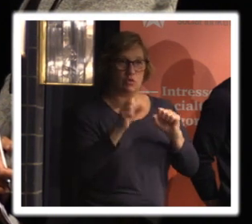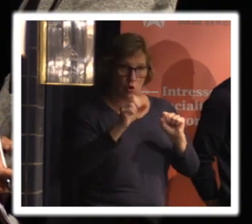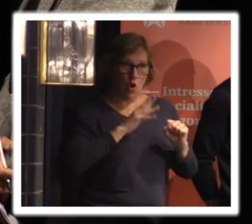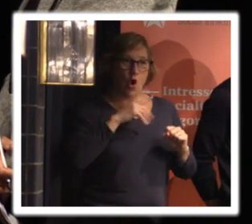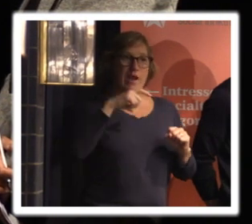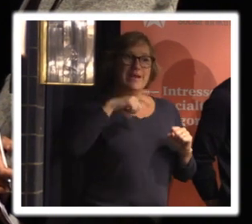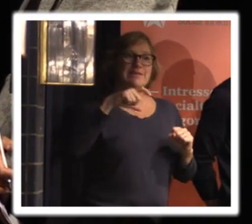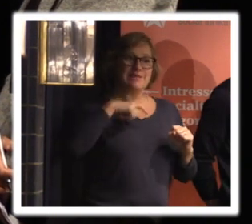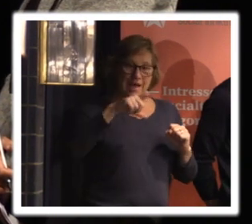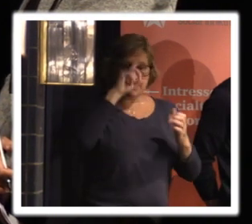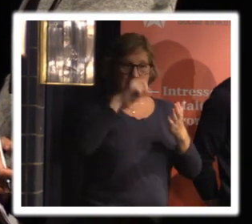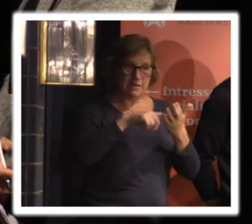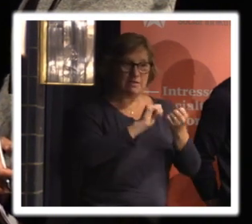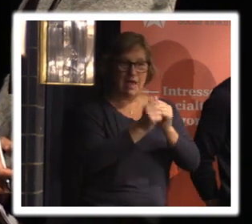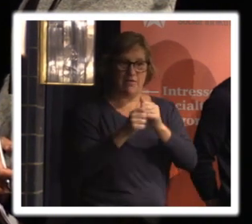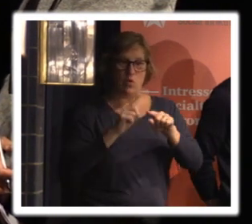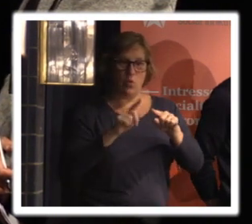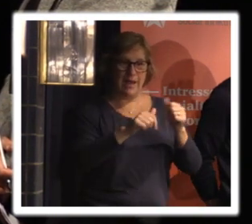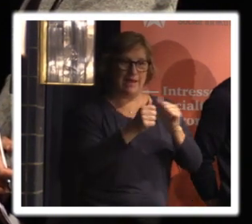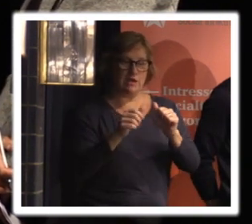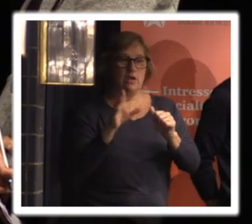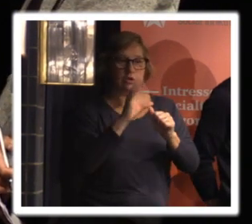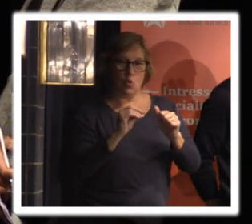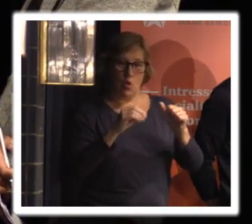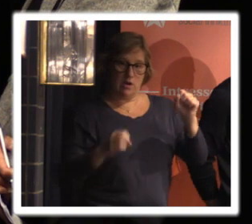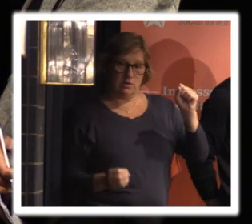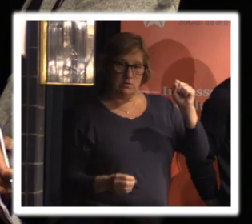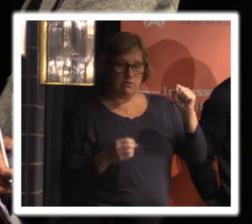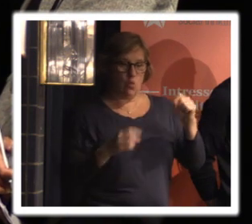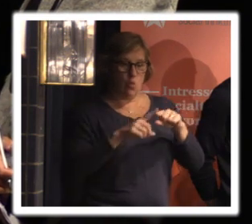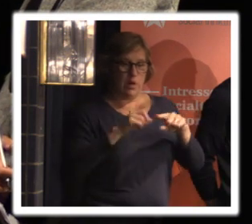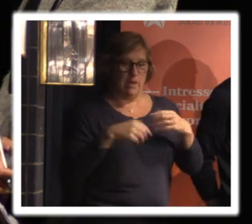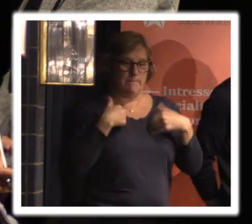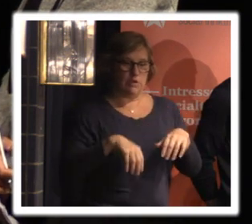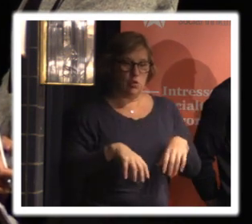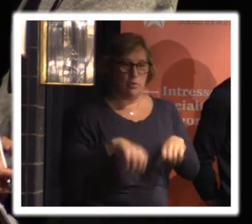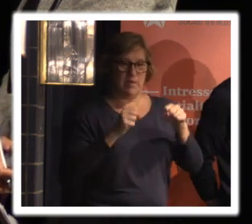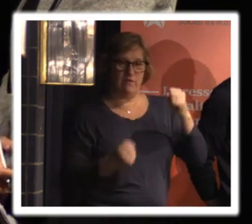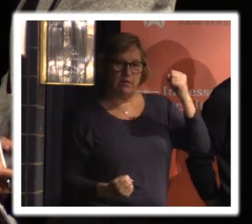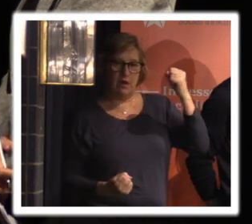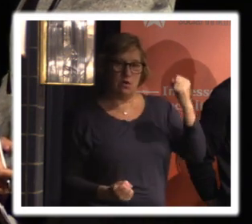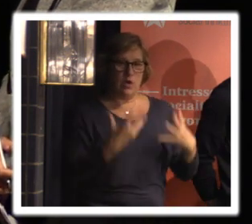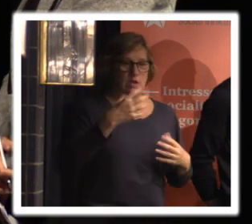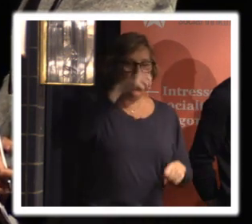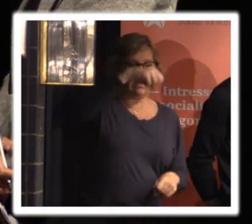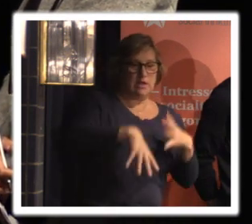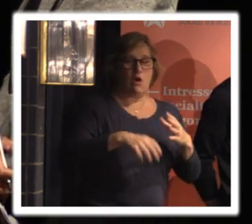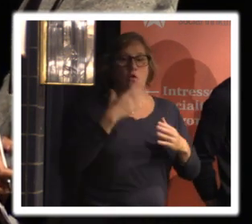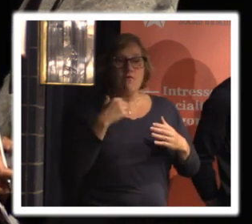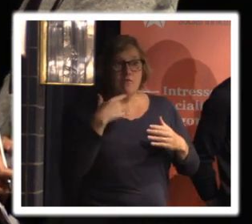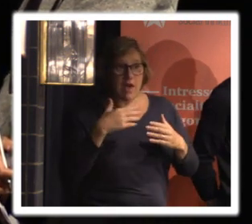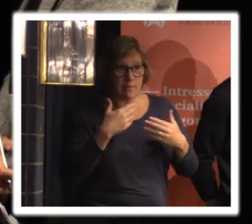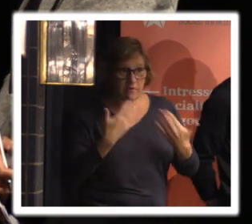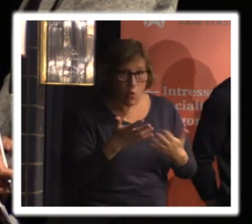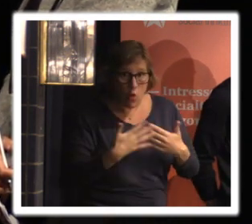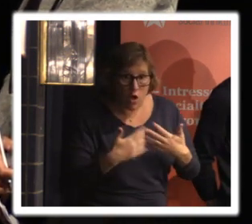få tävla i de allra flesta idrotter och så skickar man de här personuppgifterna mellan de här nivåerna och får man göra det och vem ska få ta emot det och